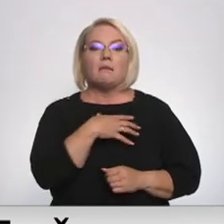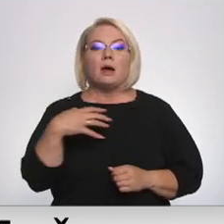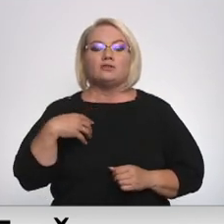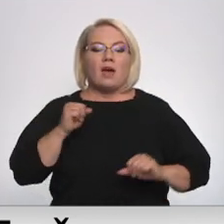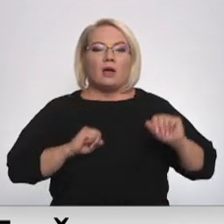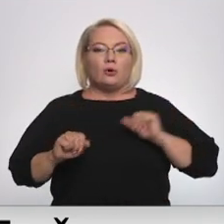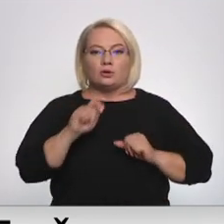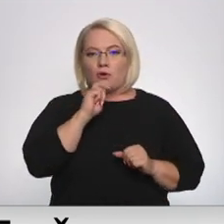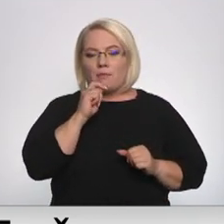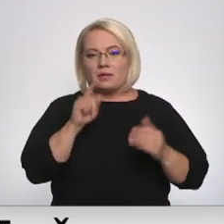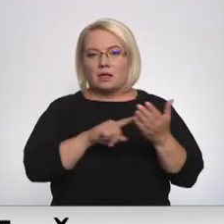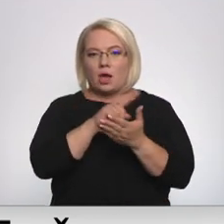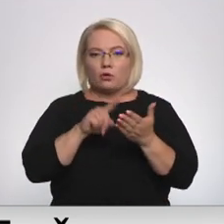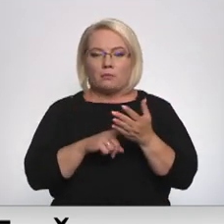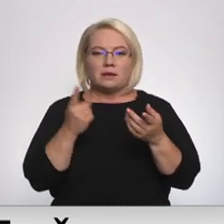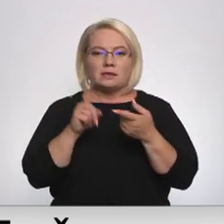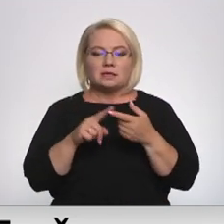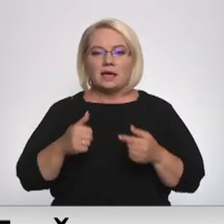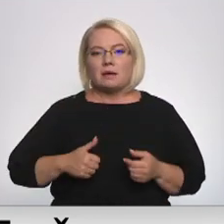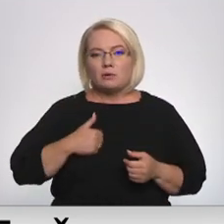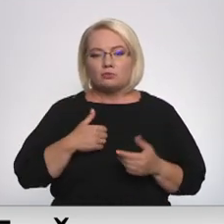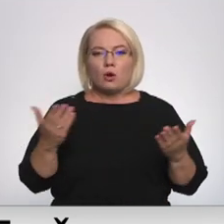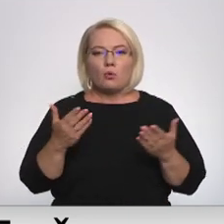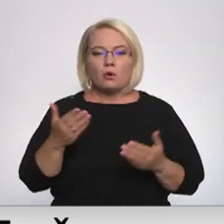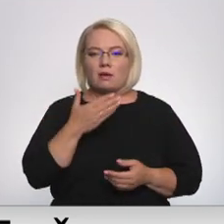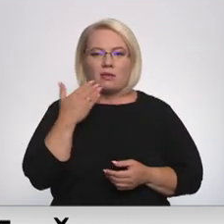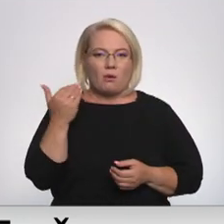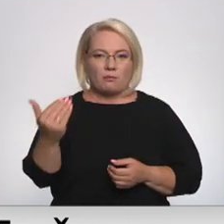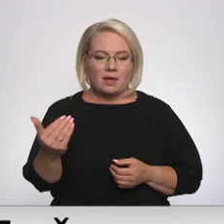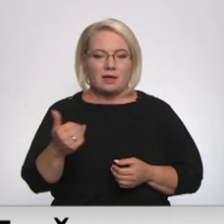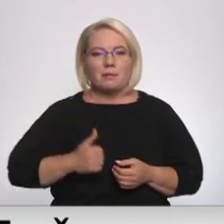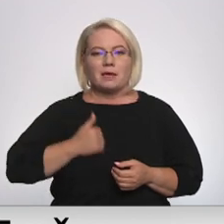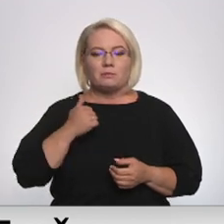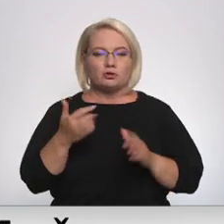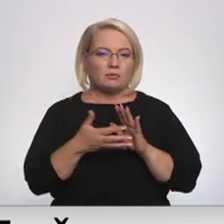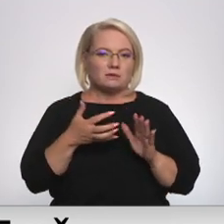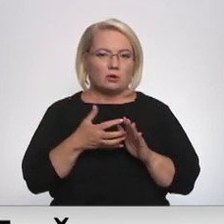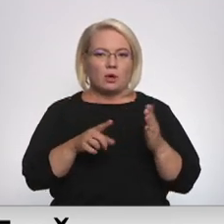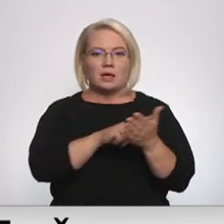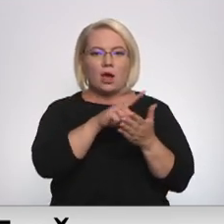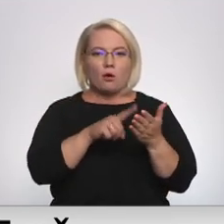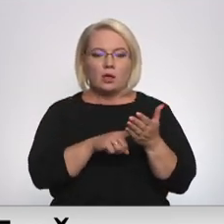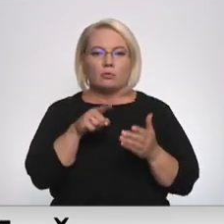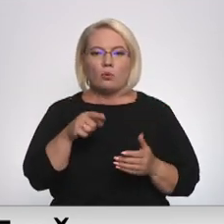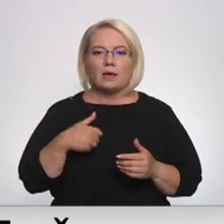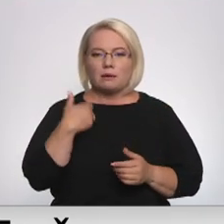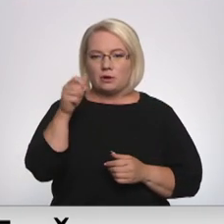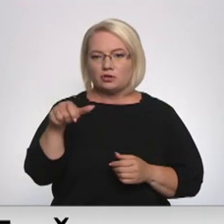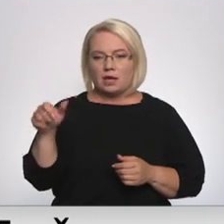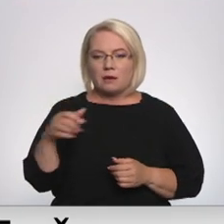atturas komentēt jautājumu saistībā ar īpašumiem, kuri te nepieder. Par īpašumu izmantošanu jājautā to īpašniekiem.